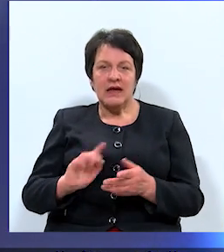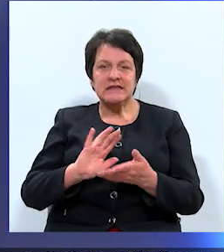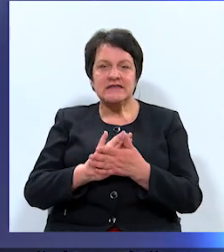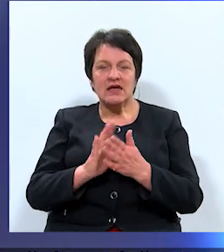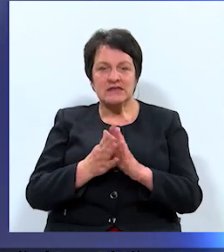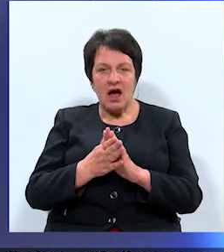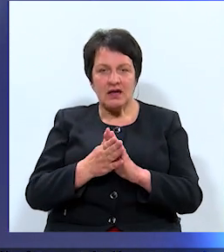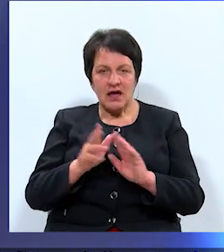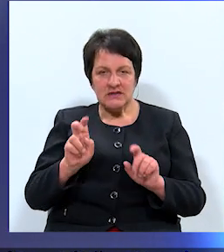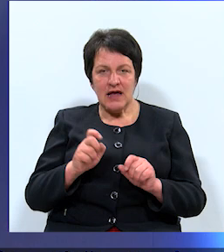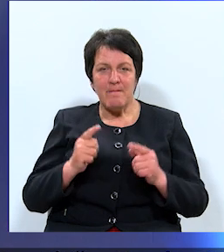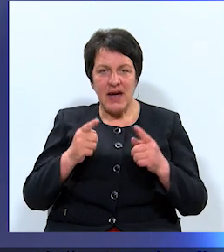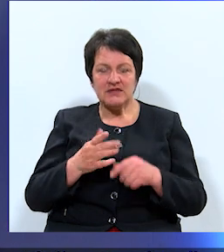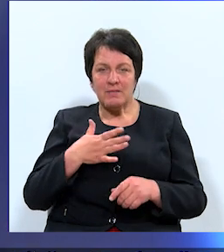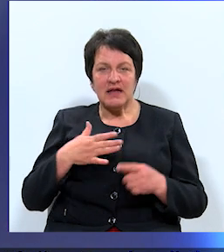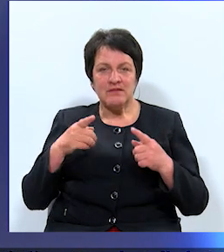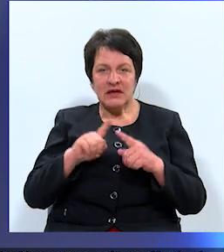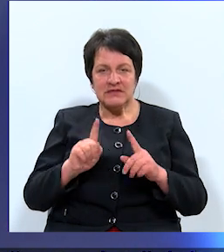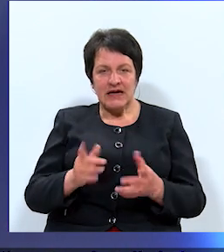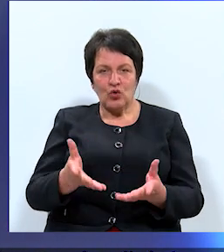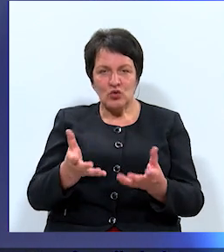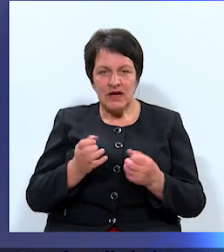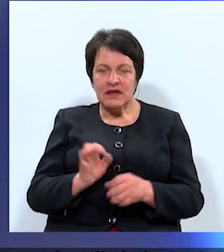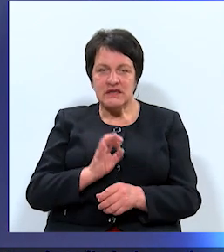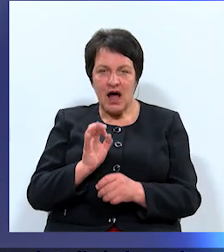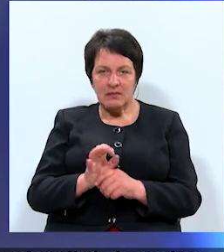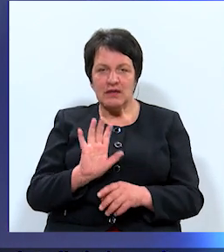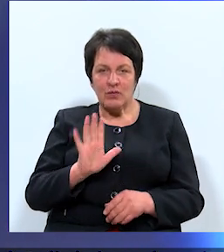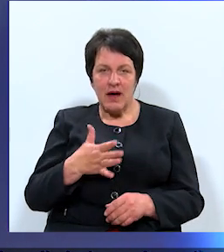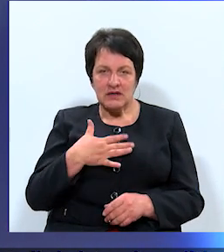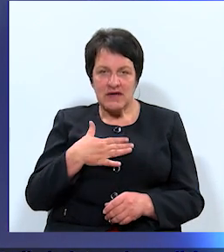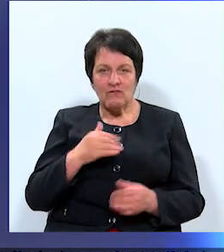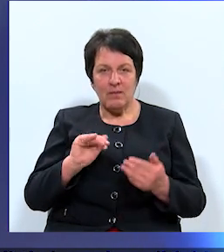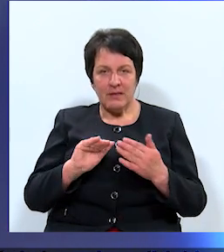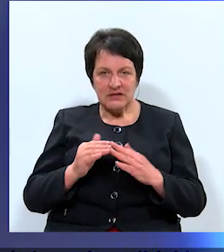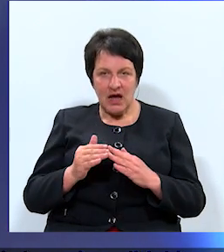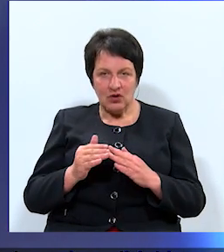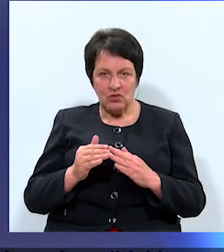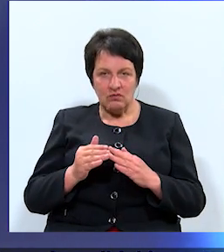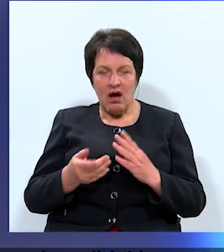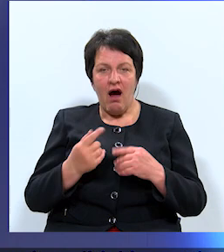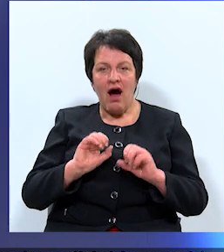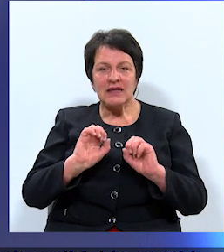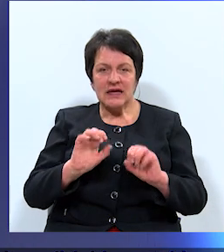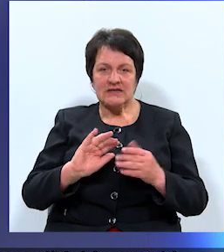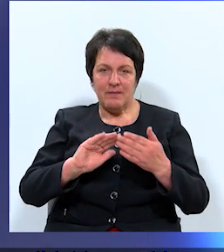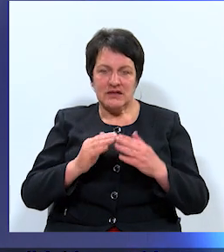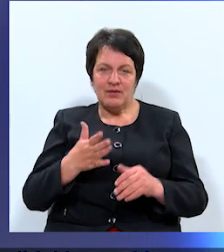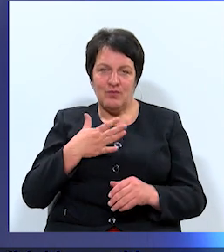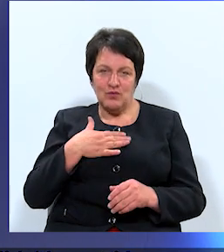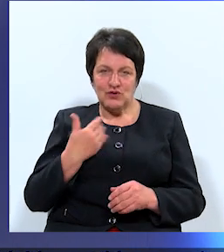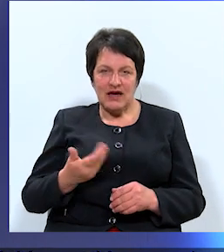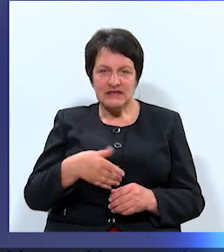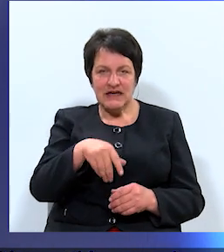mērķis, mans mērķis ir uzņemties atbildību par savu pilsētu, atgriez pilsētu mūsu iedzīvotājiem,